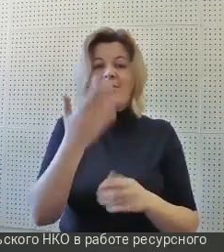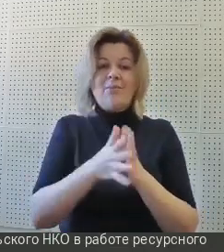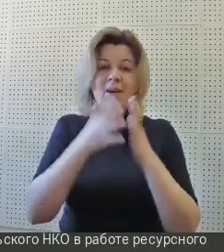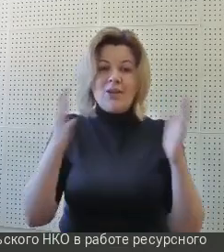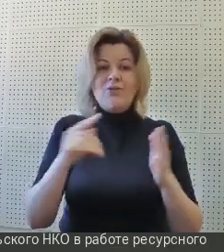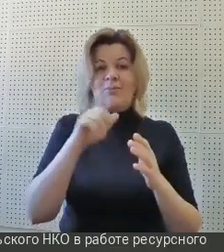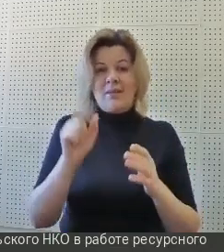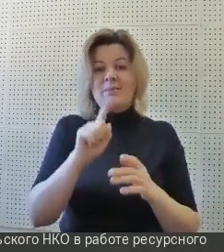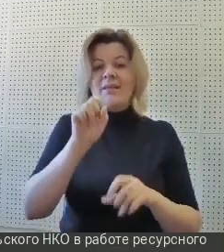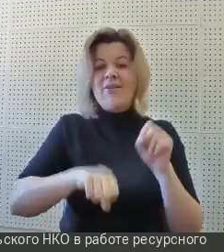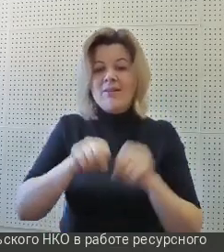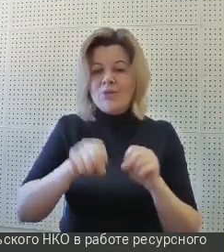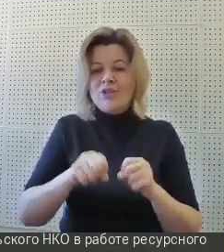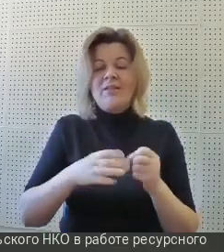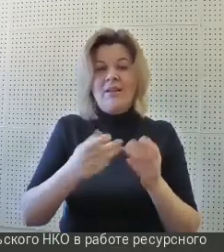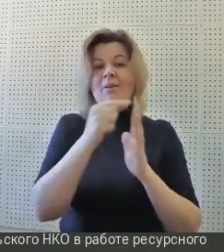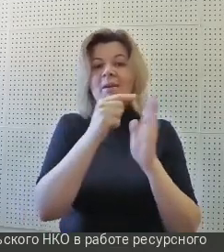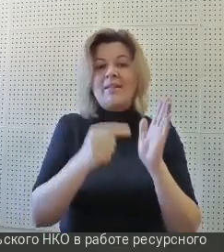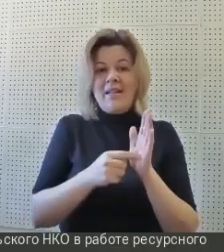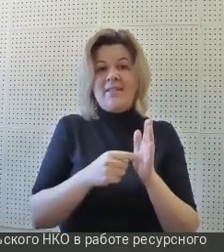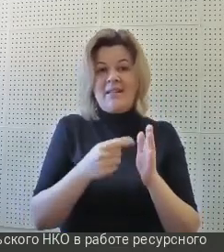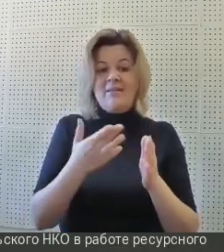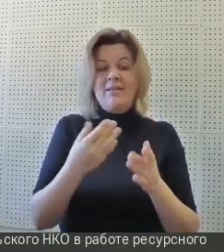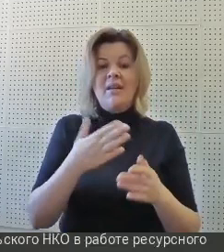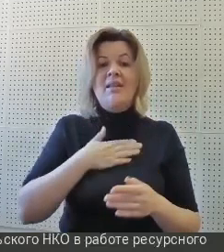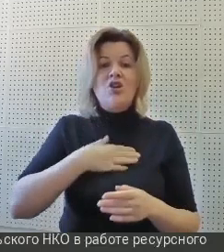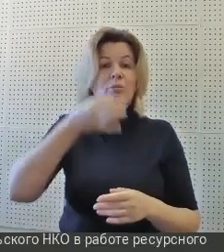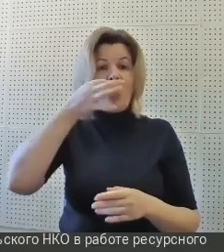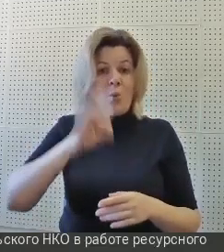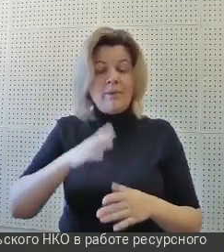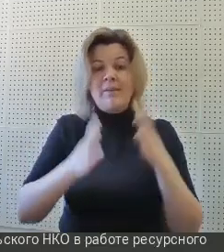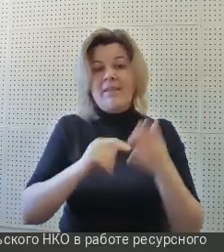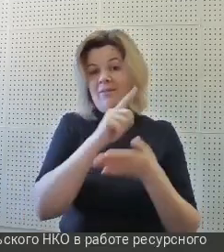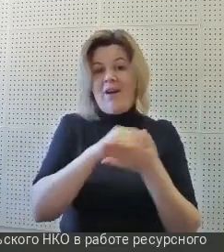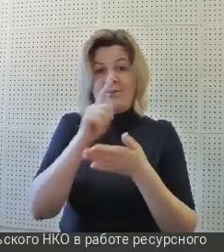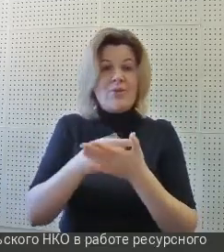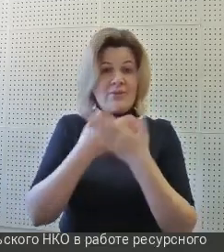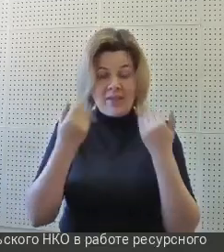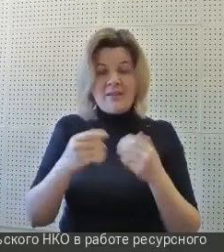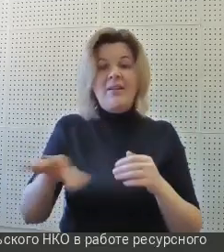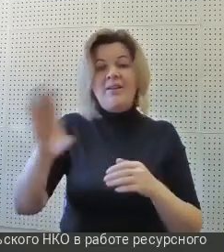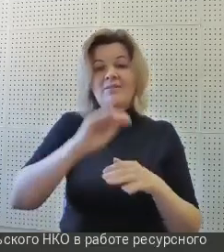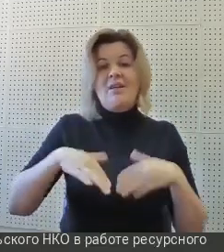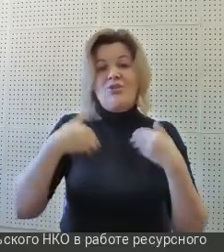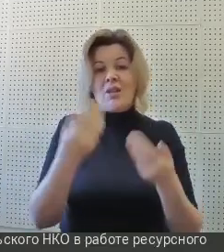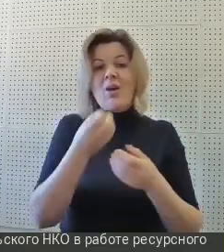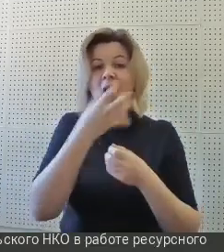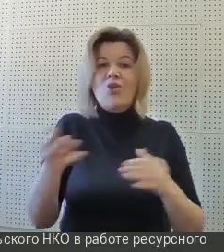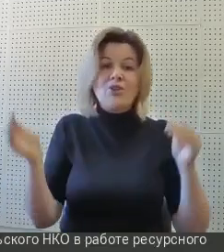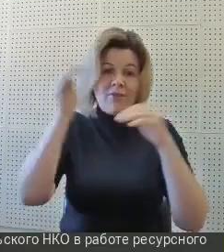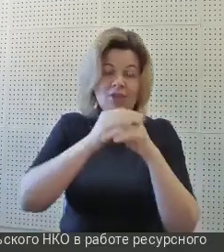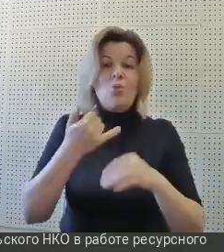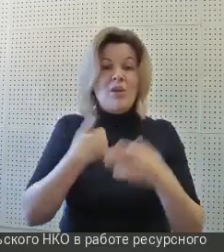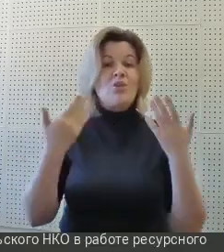большое. Спасибо за предоставленную возможность поделиться нашим опытом. Если вопросов нет, хорошего вечера всем. У нас